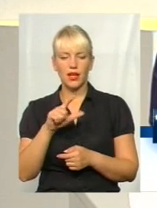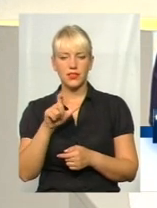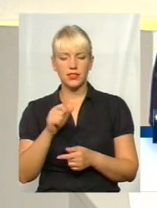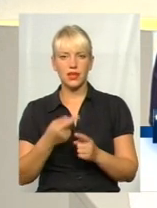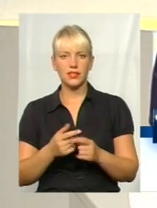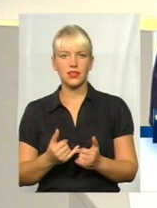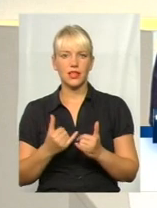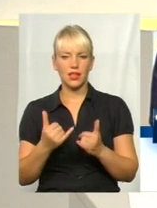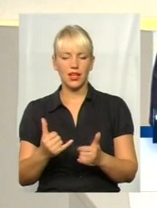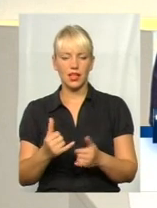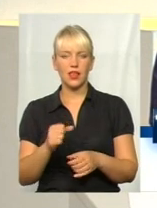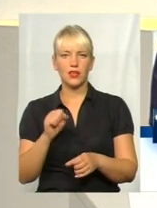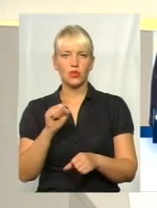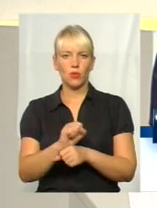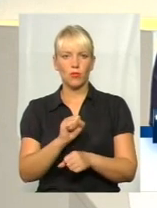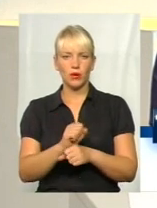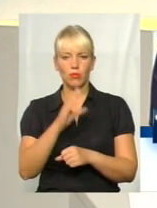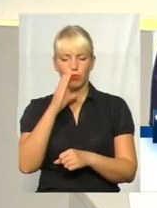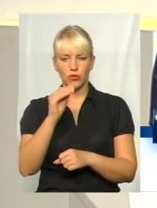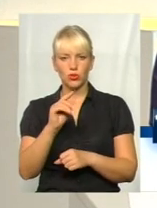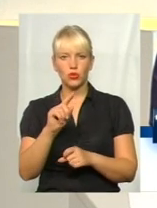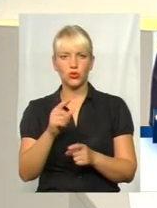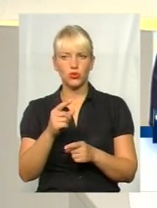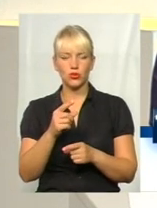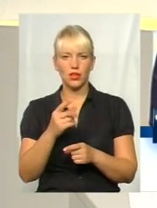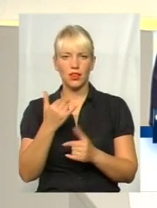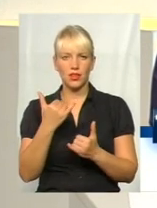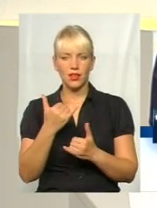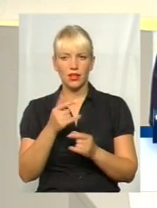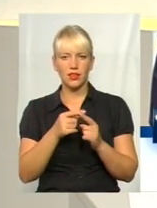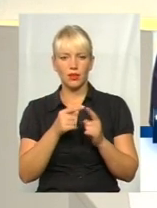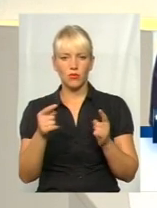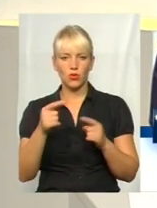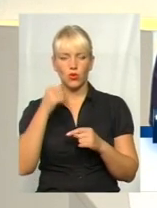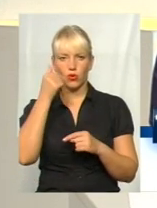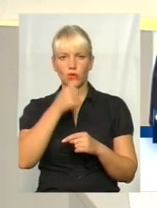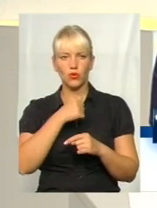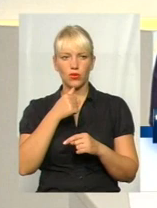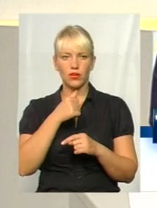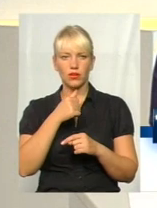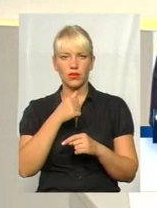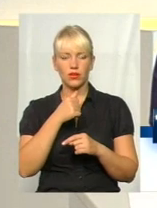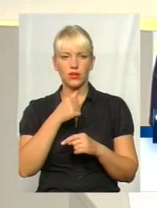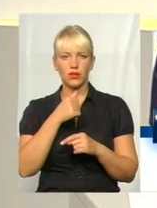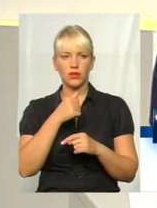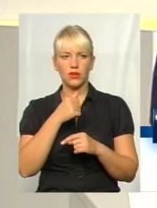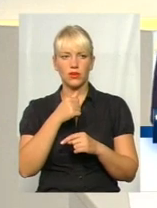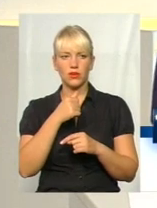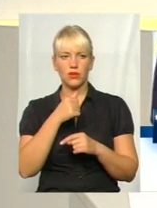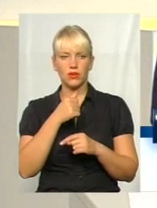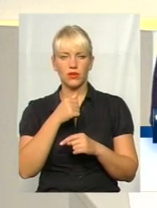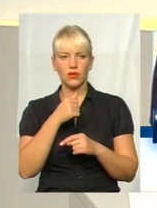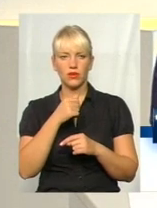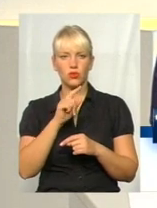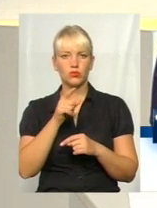Так. посадки вести пасажі. Чи вони, усіх тих, які знаходять випадки цього року, вони не зберіться подивігники. Чи там з